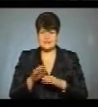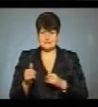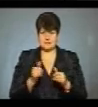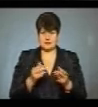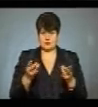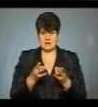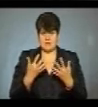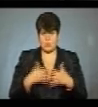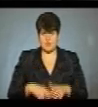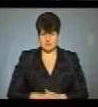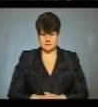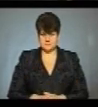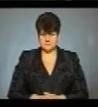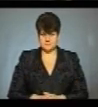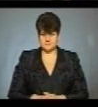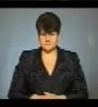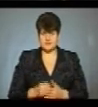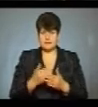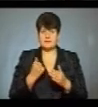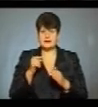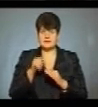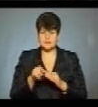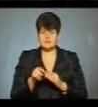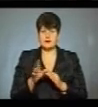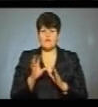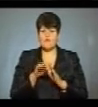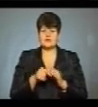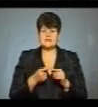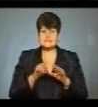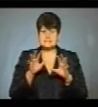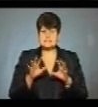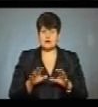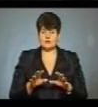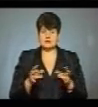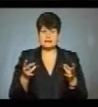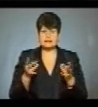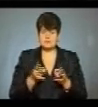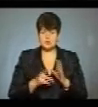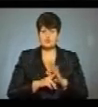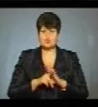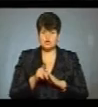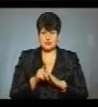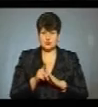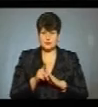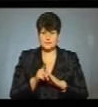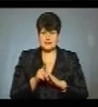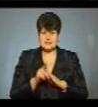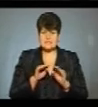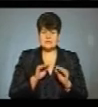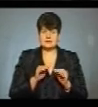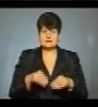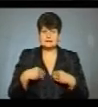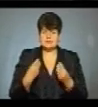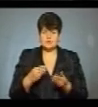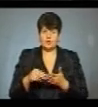необхідним обладнанням. «Перед тим, як вводити такі закони, необхідно спочатку заповнити інструментами,